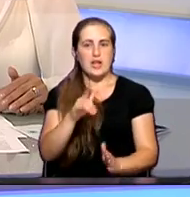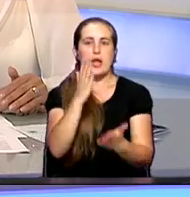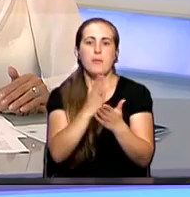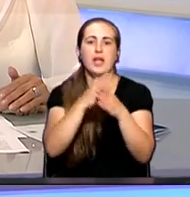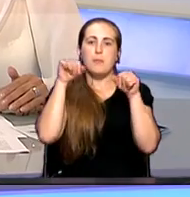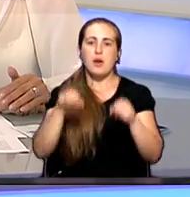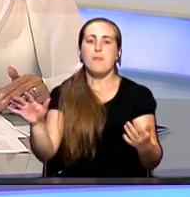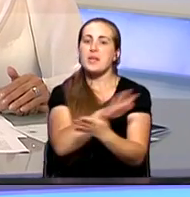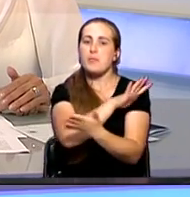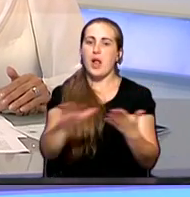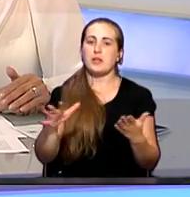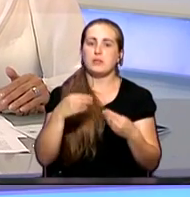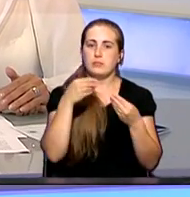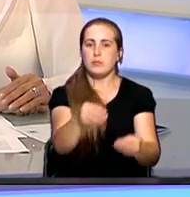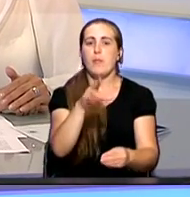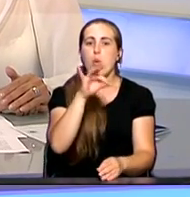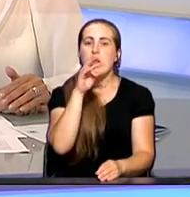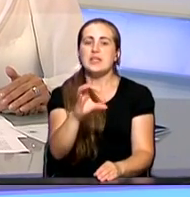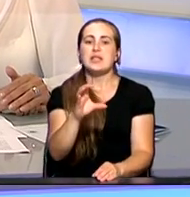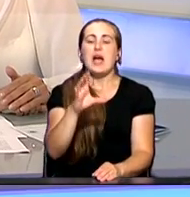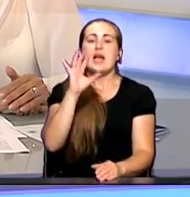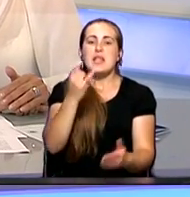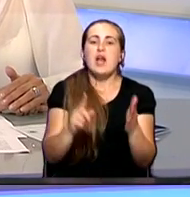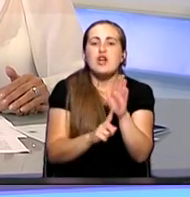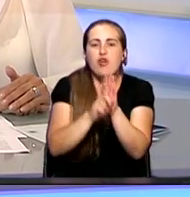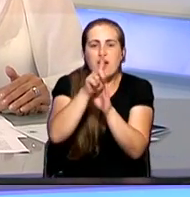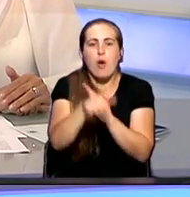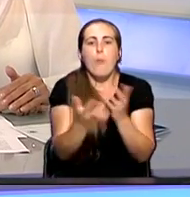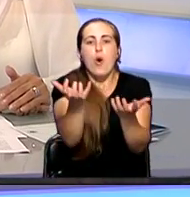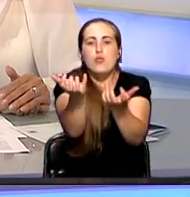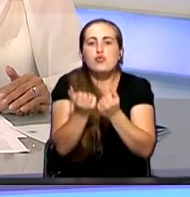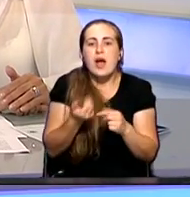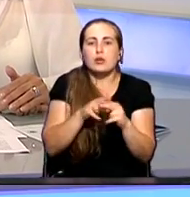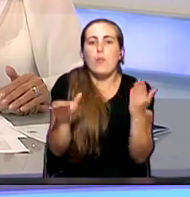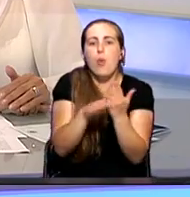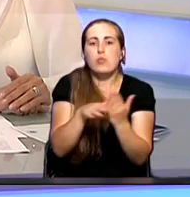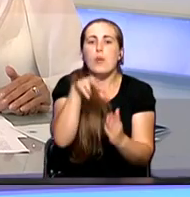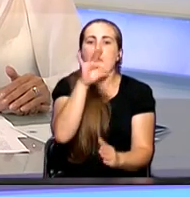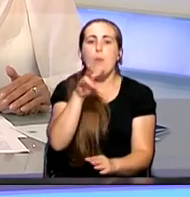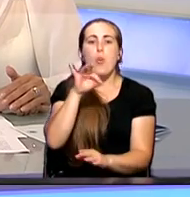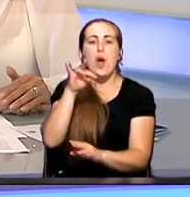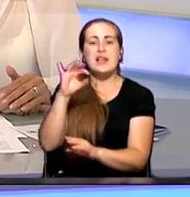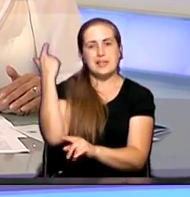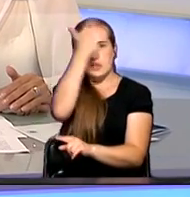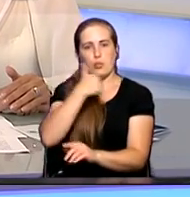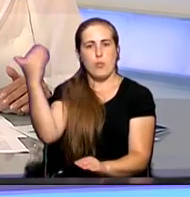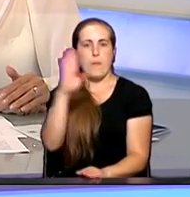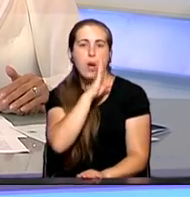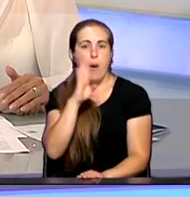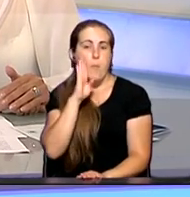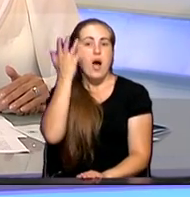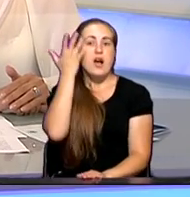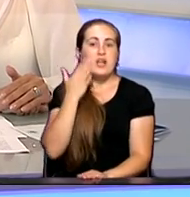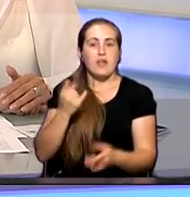на получение бесплатной медицинской полис с помощью. И на начальном этапе он получает эту помощь по полису мамы. После того, как они